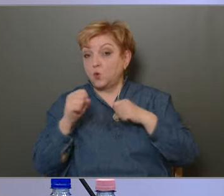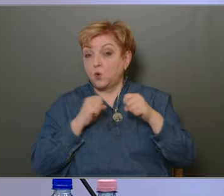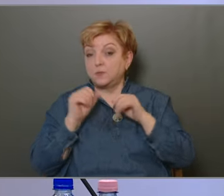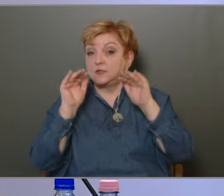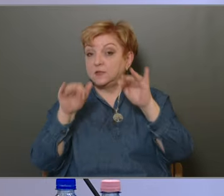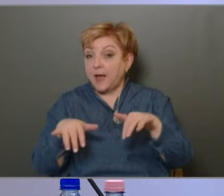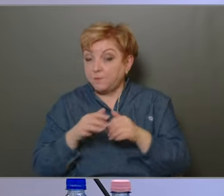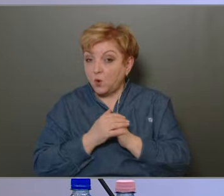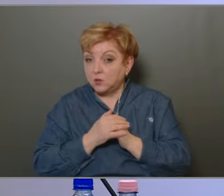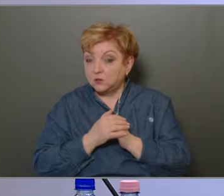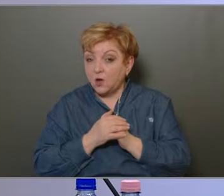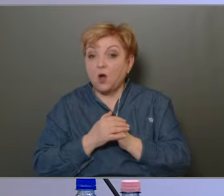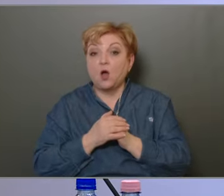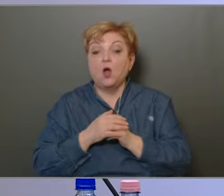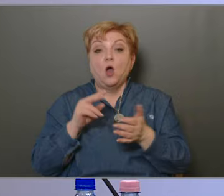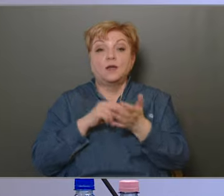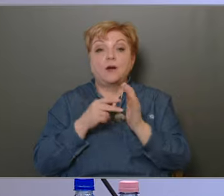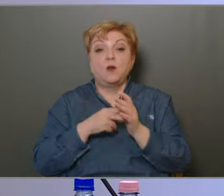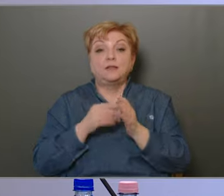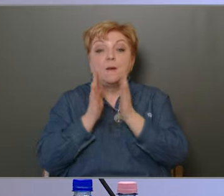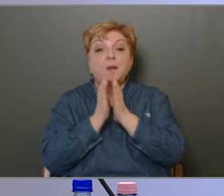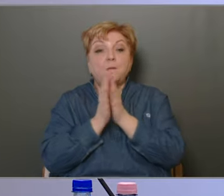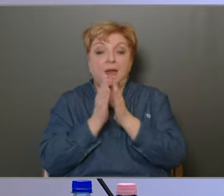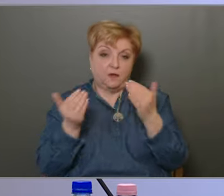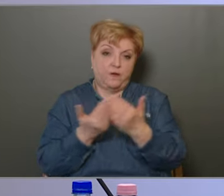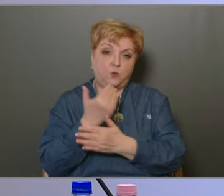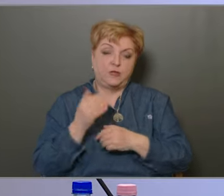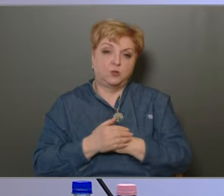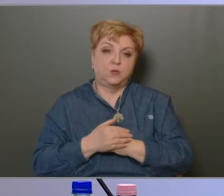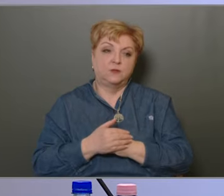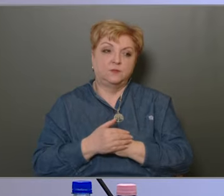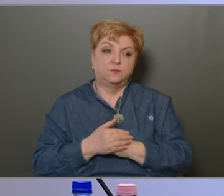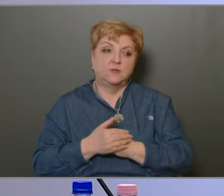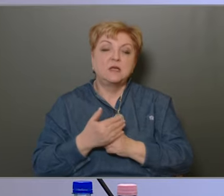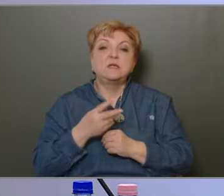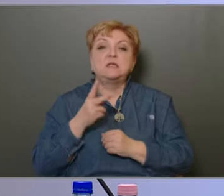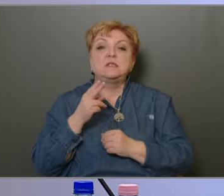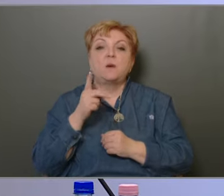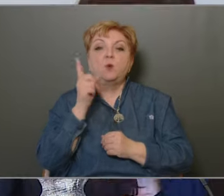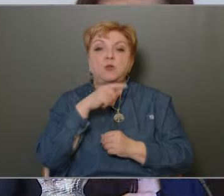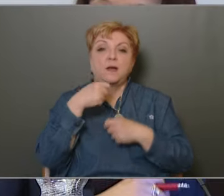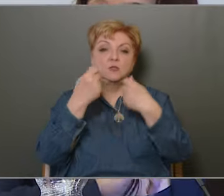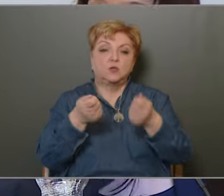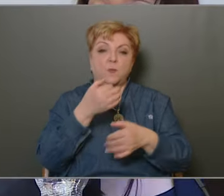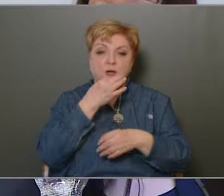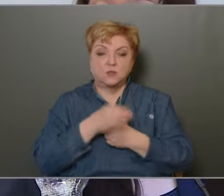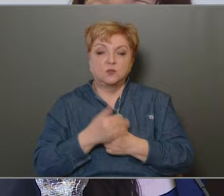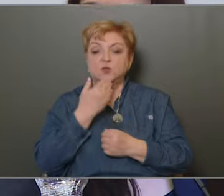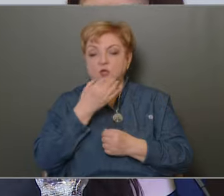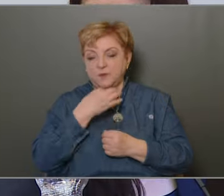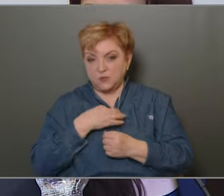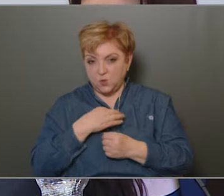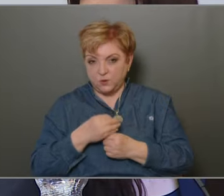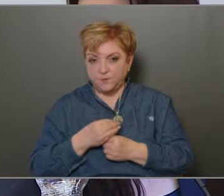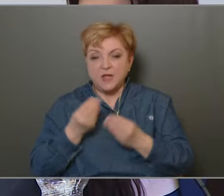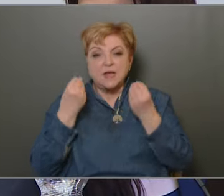támogatta a kerületi plébániák felújítását. Köszönöm. Szabó Tamásnak adom meg a szó. Köszönöm